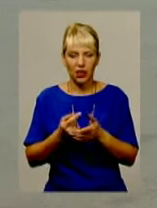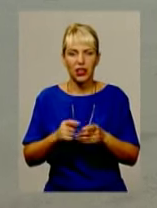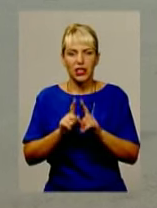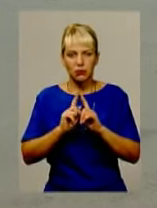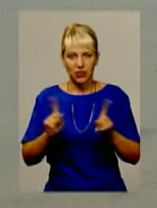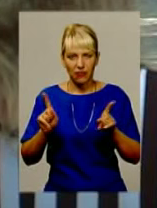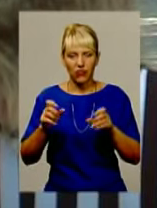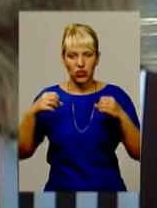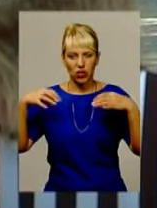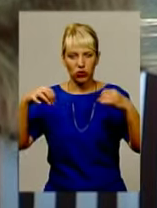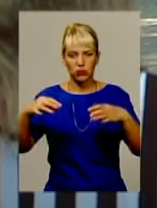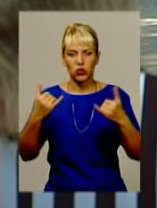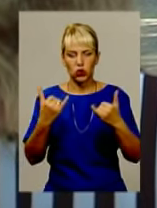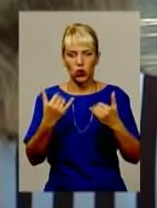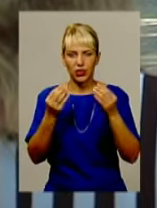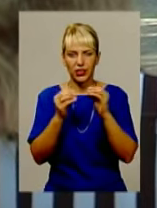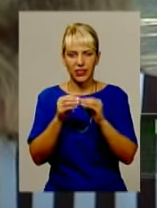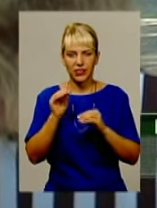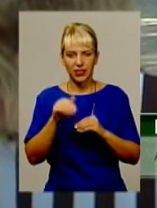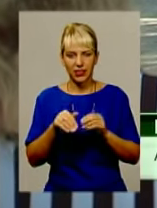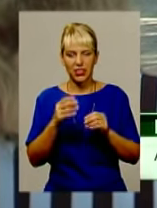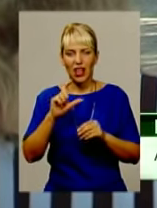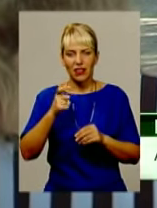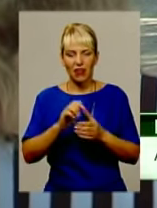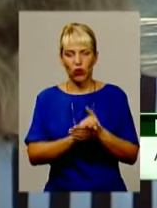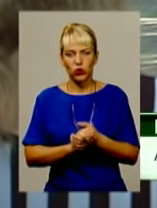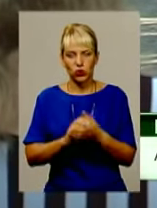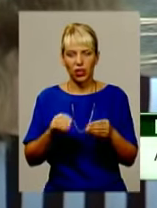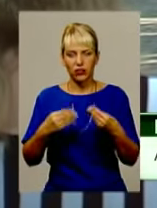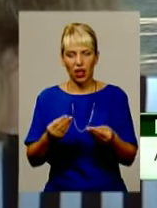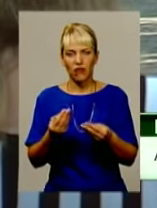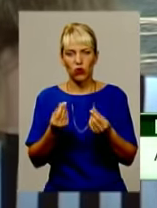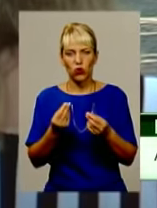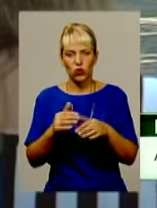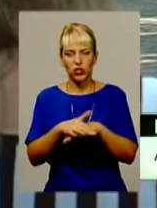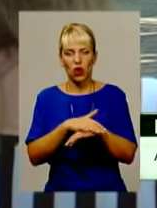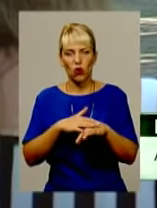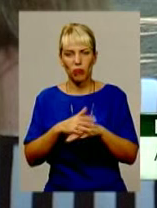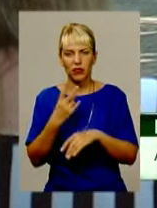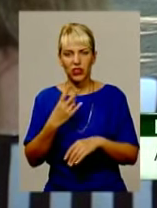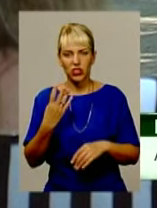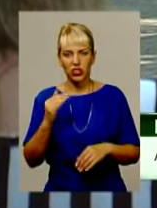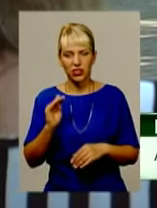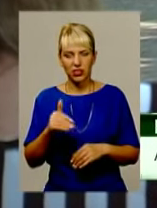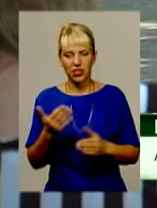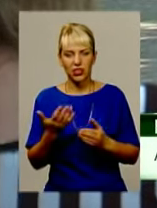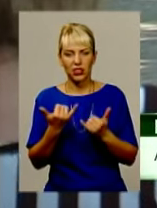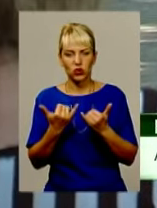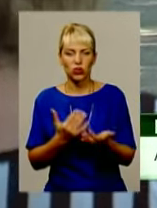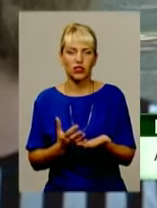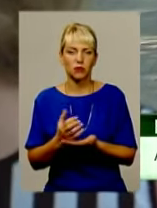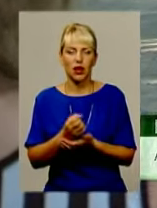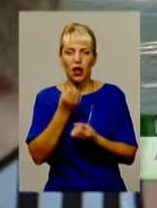вуличного освітлення. Сьогодні 10 тисяч Євросоюз надав кошти громади, 24 тисячі, які сьогодні збиралися від